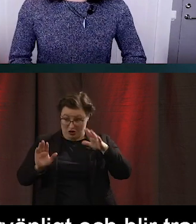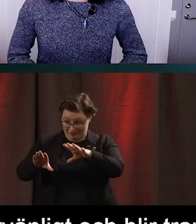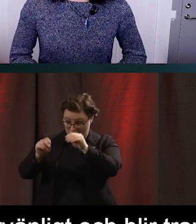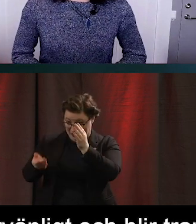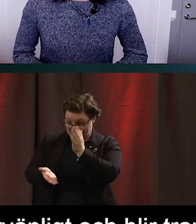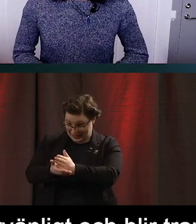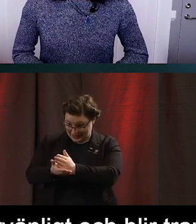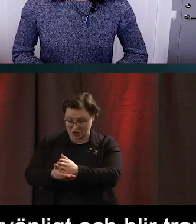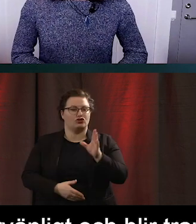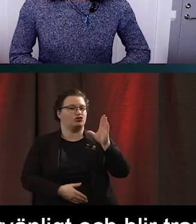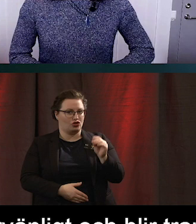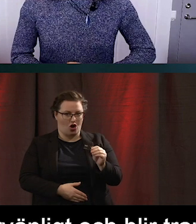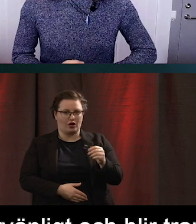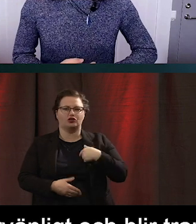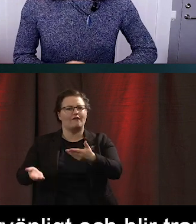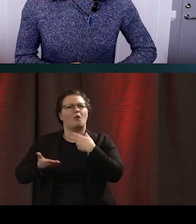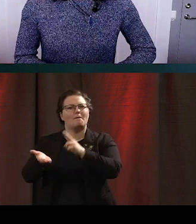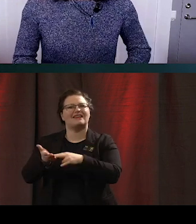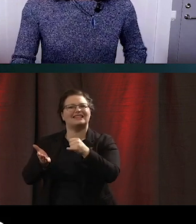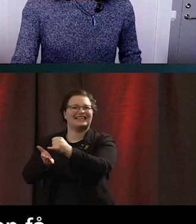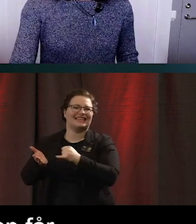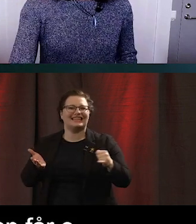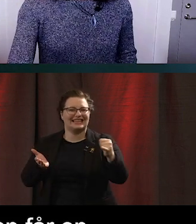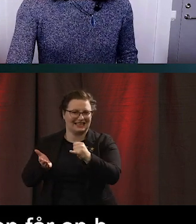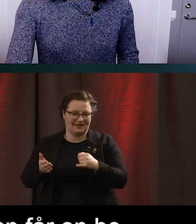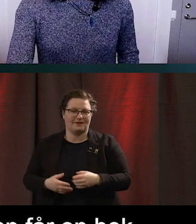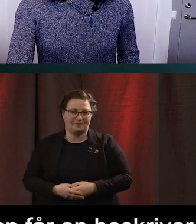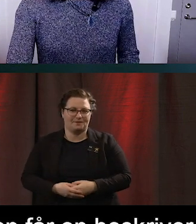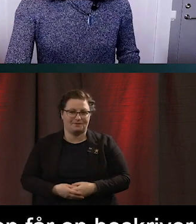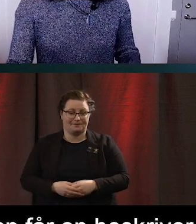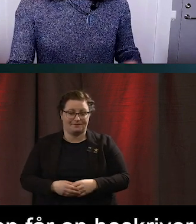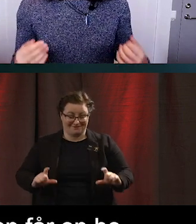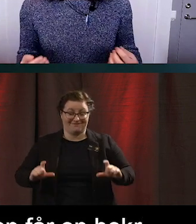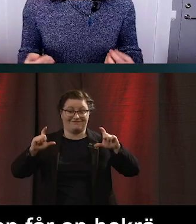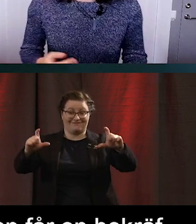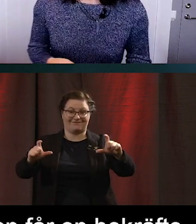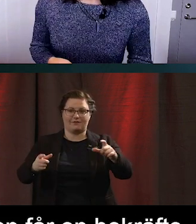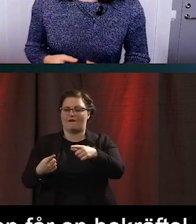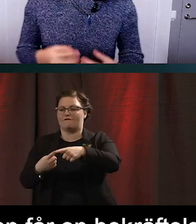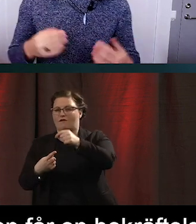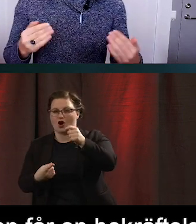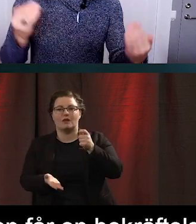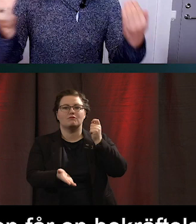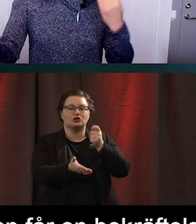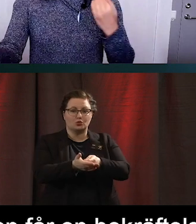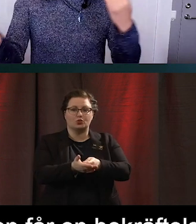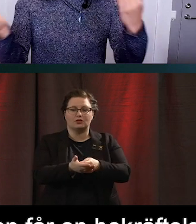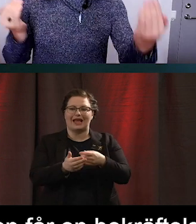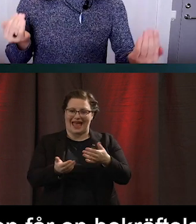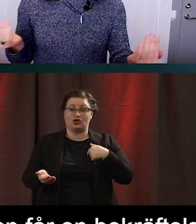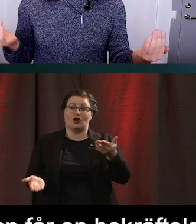form av bekräftelse någonstans i närheten. Val och beslut handlar om att man ska